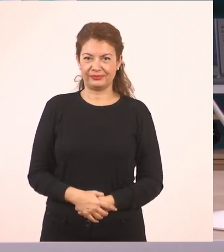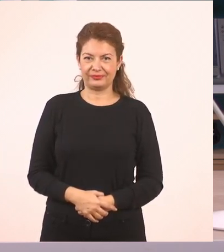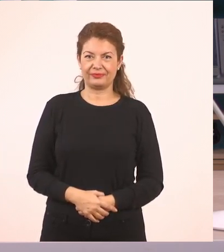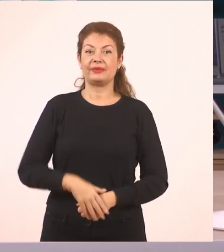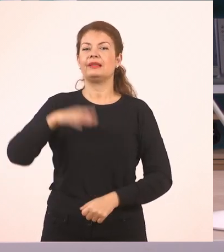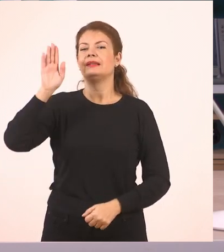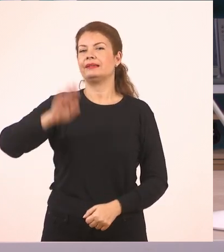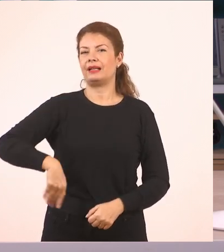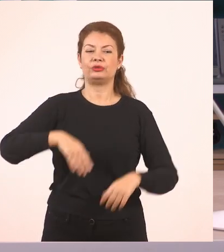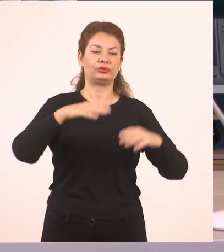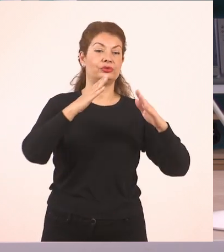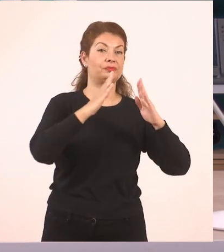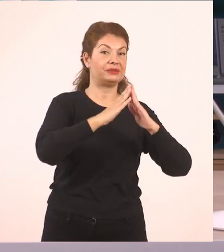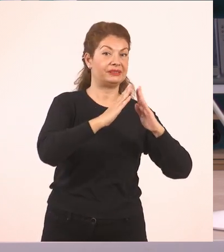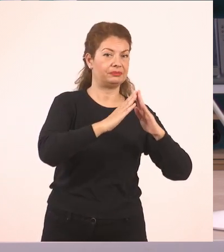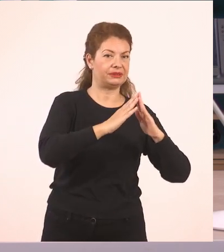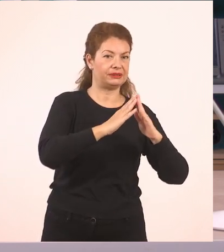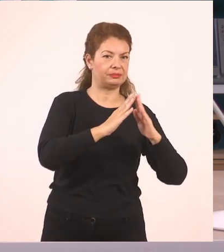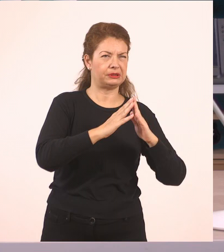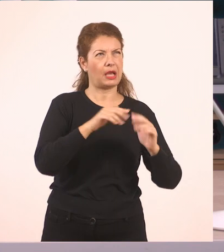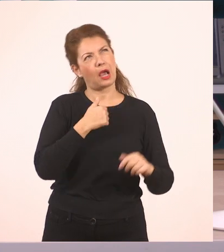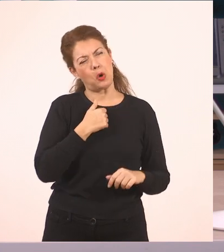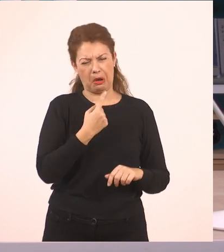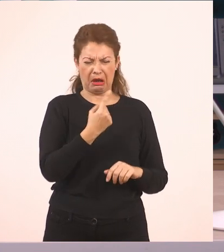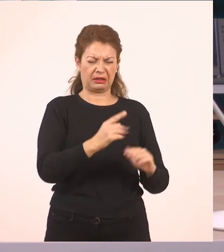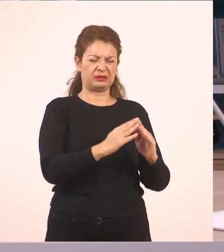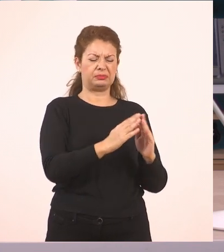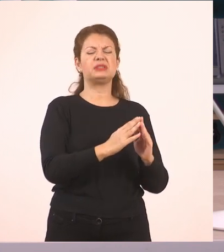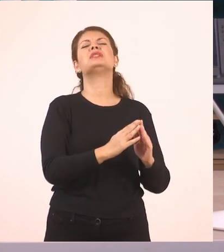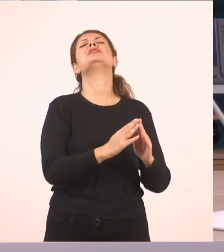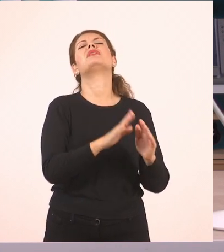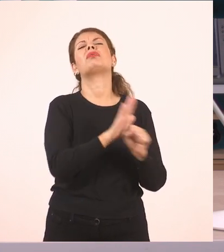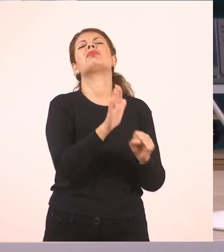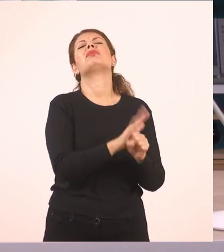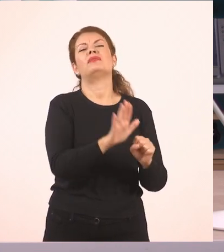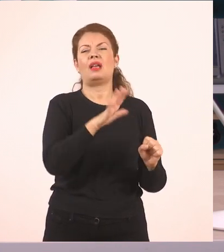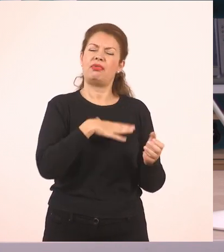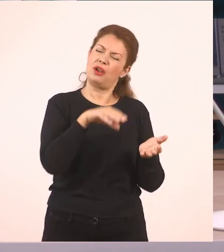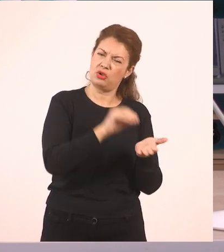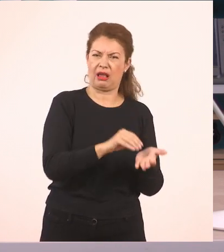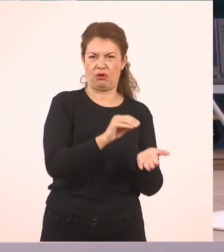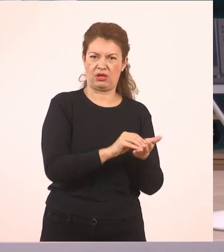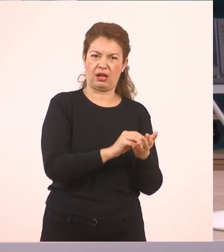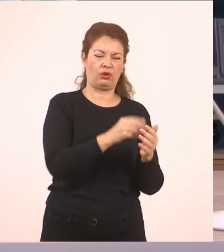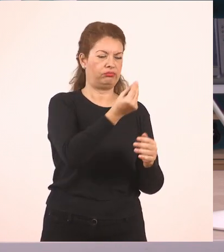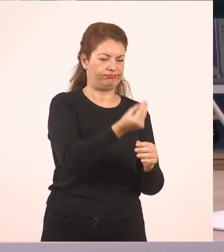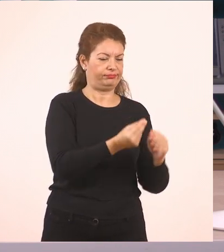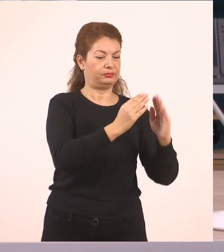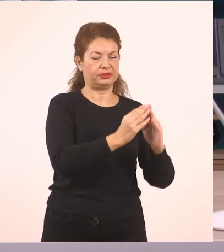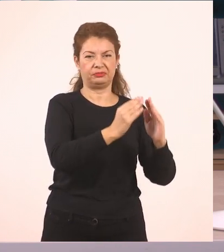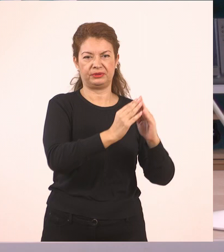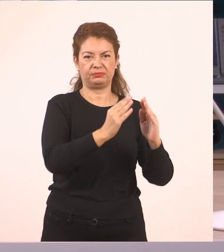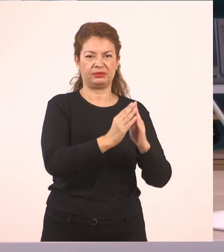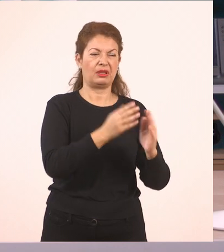τελειώνουμε με τα σπιτάκια. Που να σου πω κάτι, πήρα την απόφαση να φτιάξω λίγα περισσότερα από εδώ. Γιατί